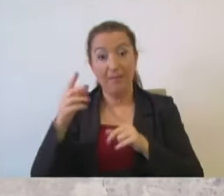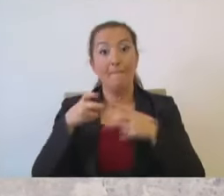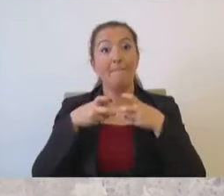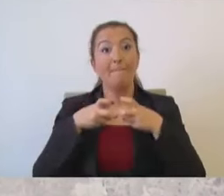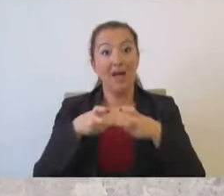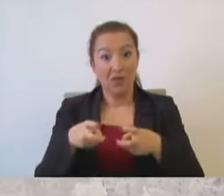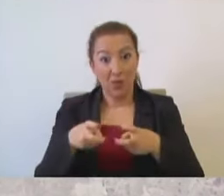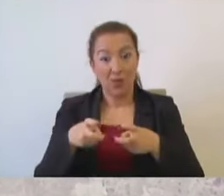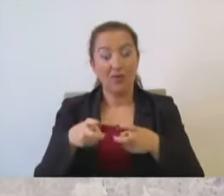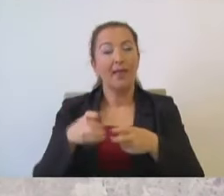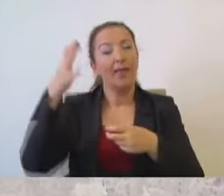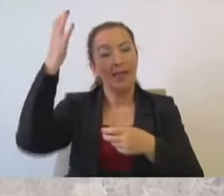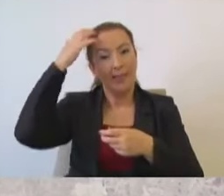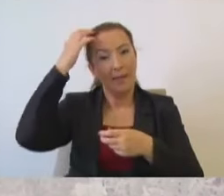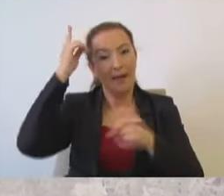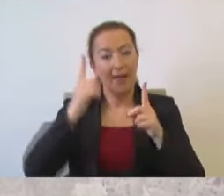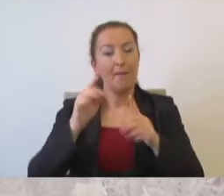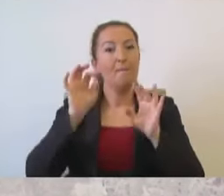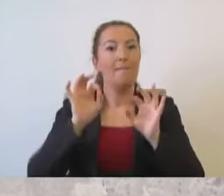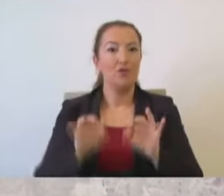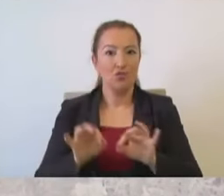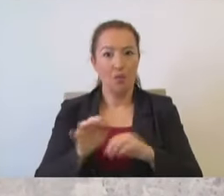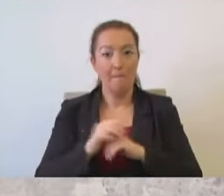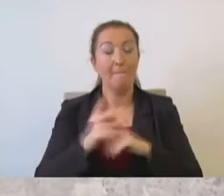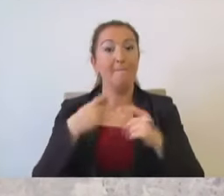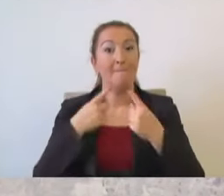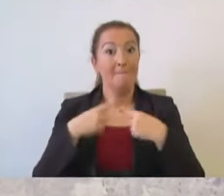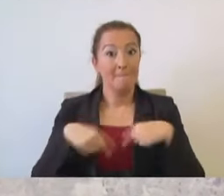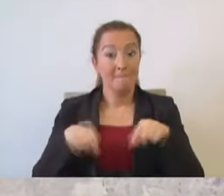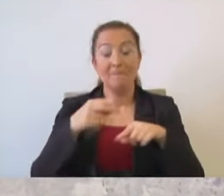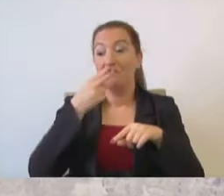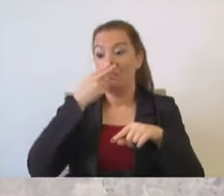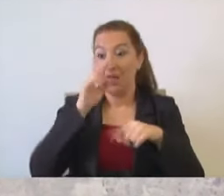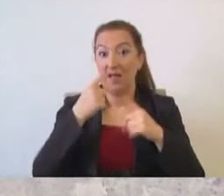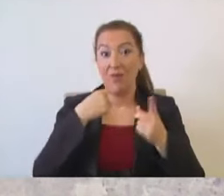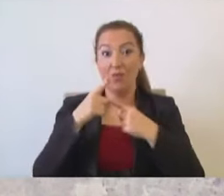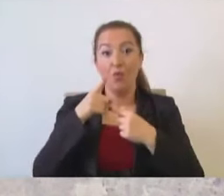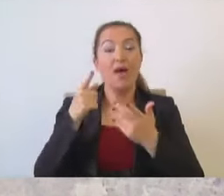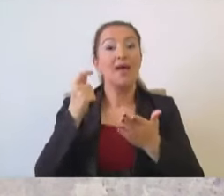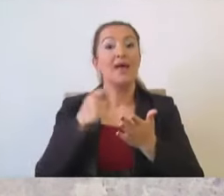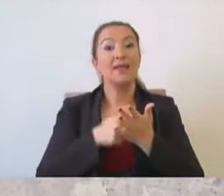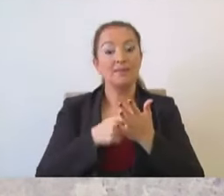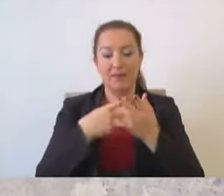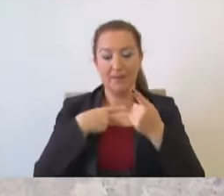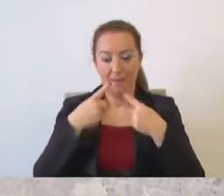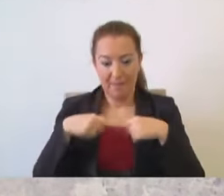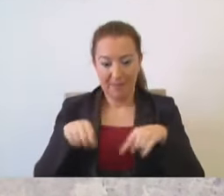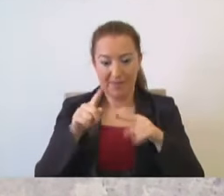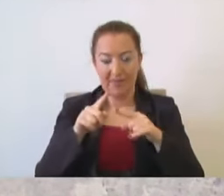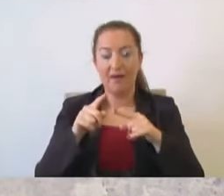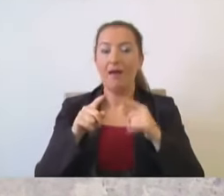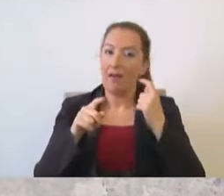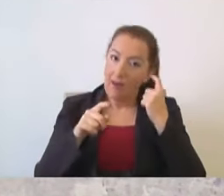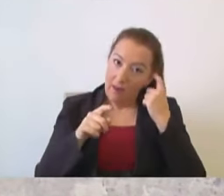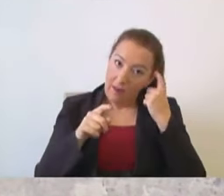metronun temellerini atıyoruz. Bizi eleştirenlere bu yatırımları, bizi eleştirenler